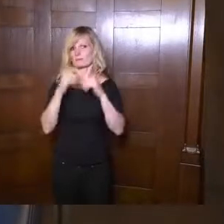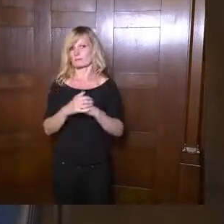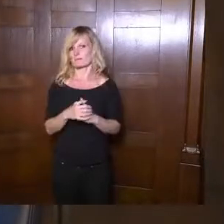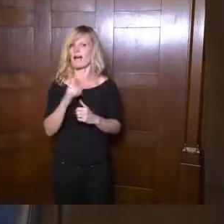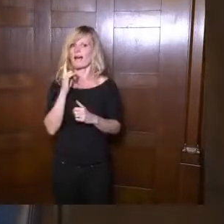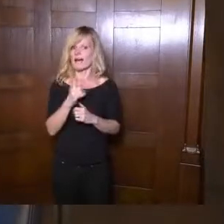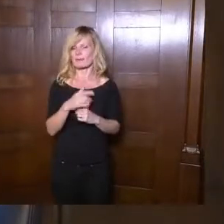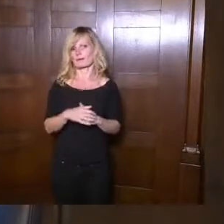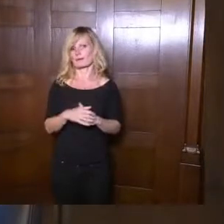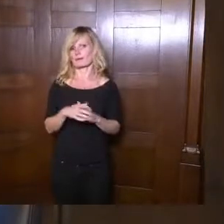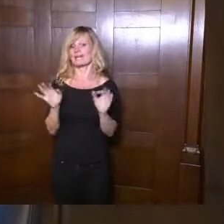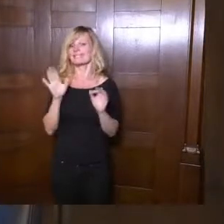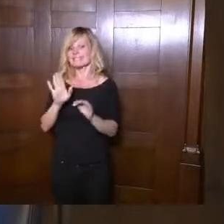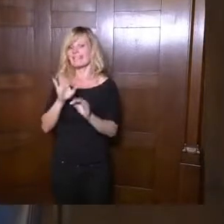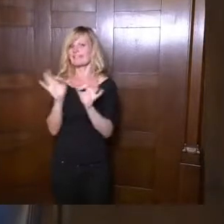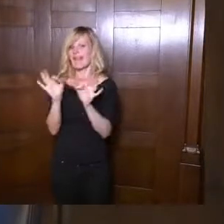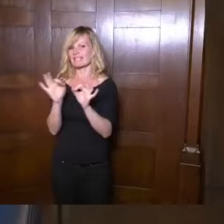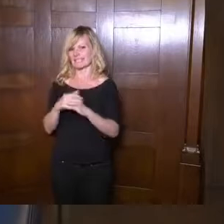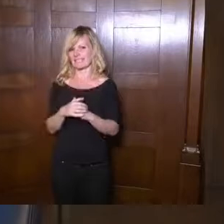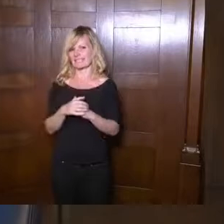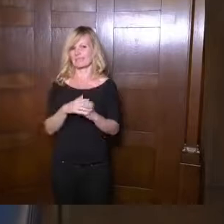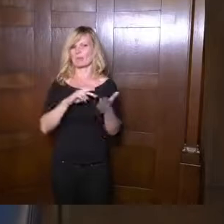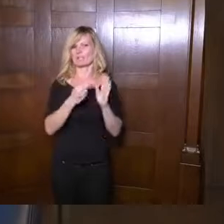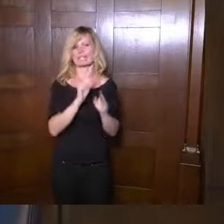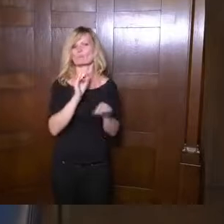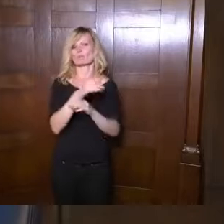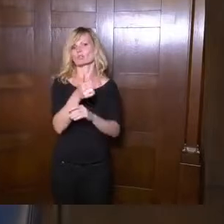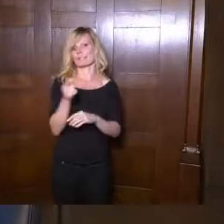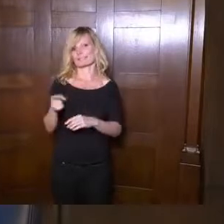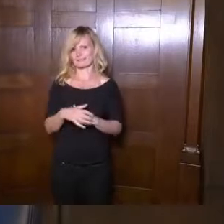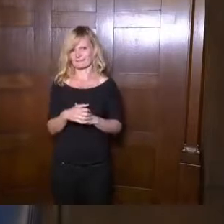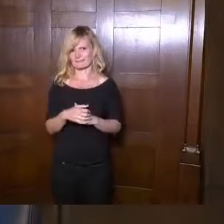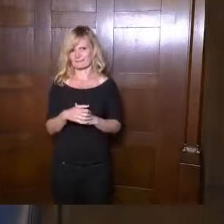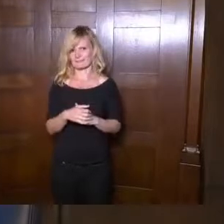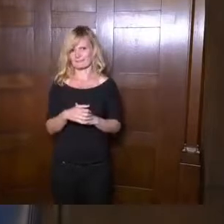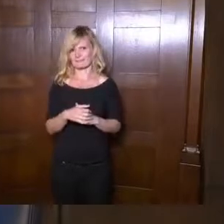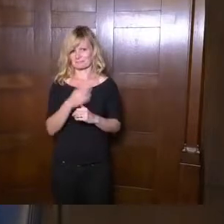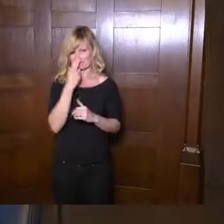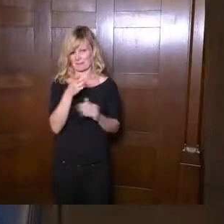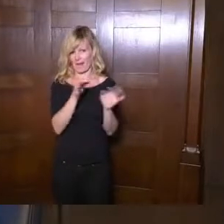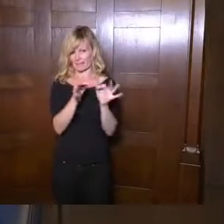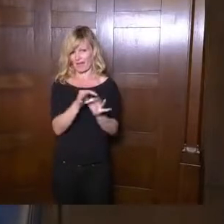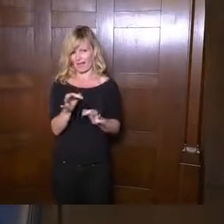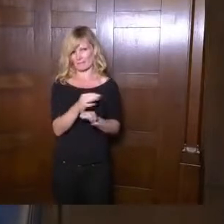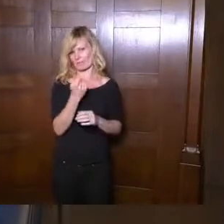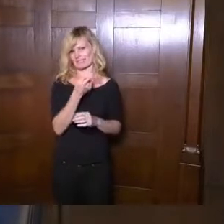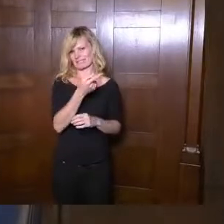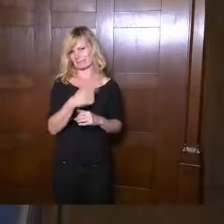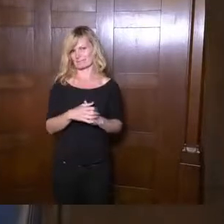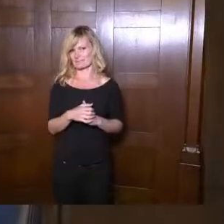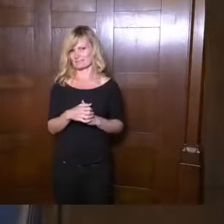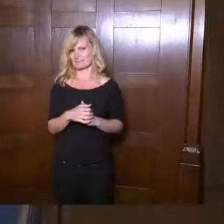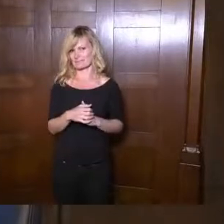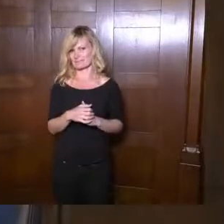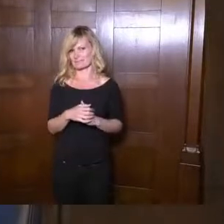überschätzt wurde. Vor allem mit Sicht auf die verhängten Gegenmaßnahmen. Ich will das mit den Fakten